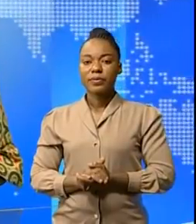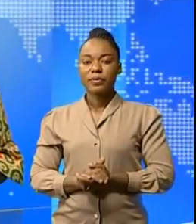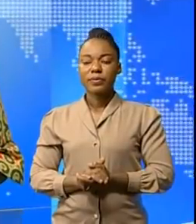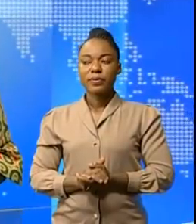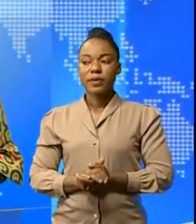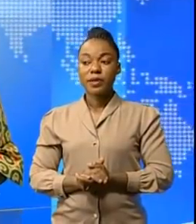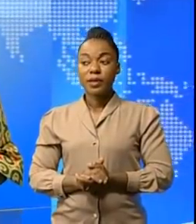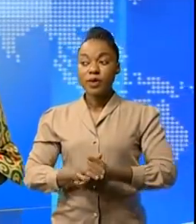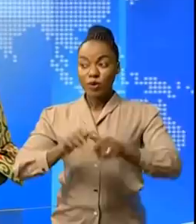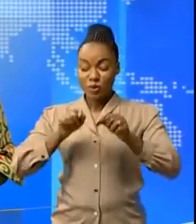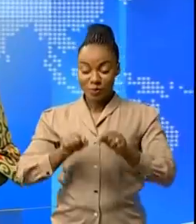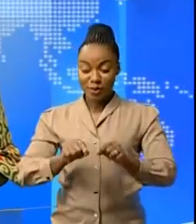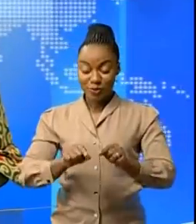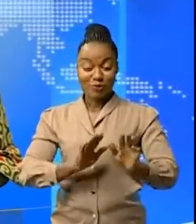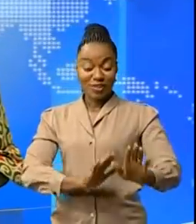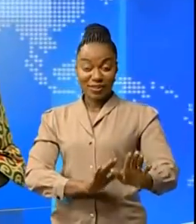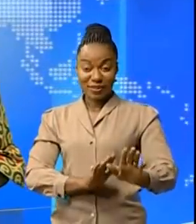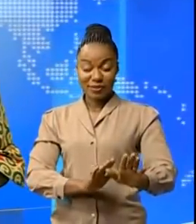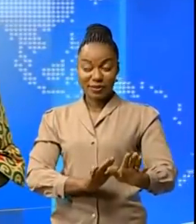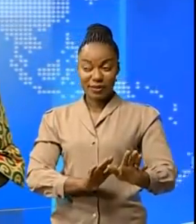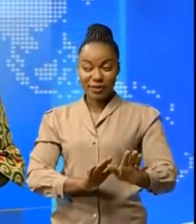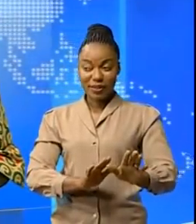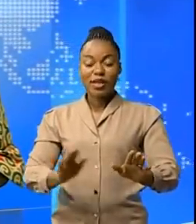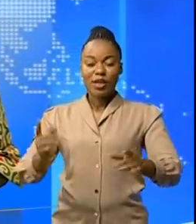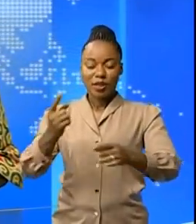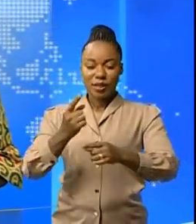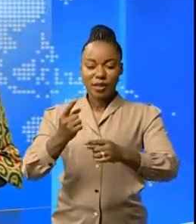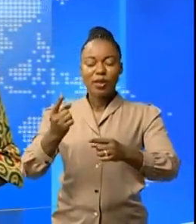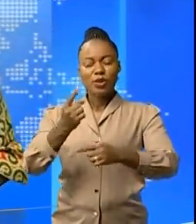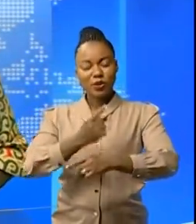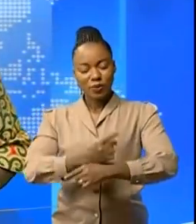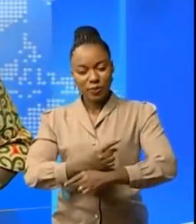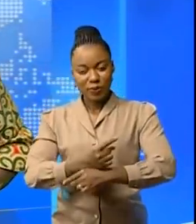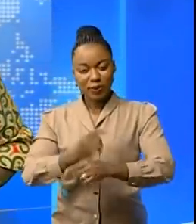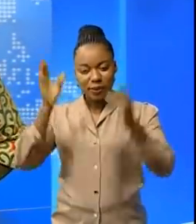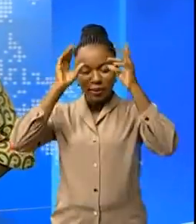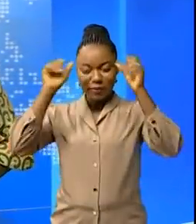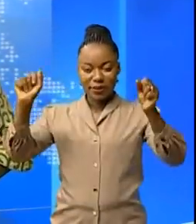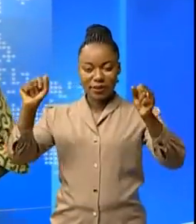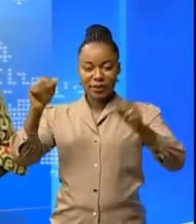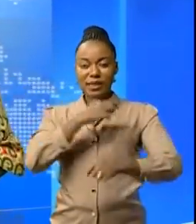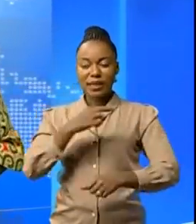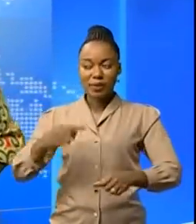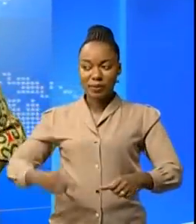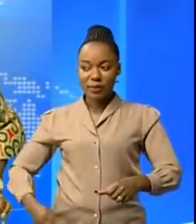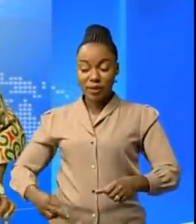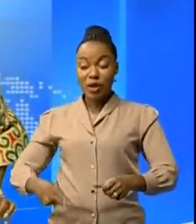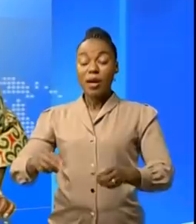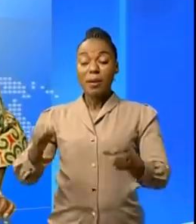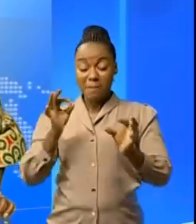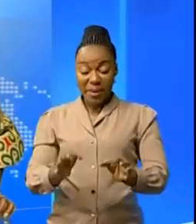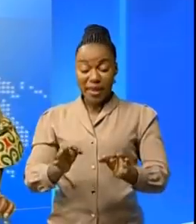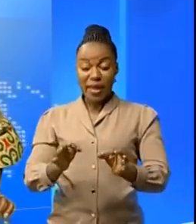Il fallait s'y attendre. Les séjours du président de la République en Turquie a décroché plusieurs accords